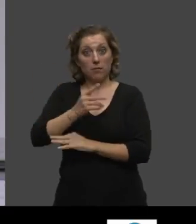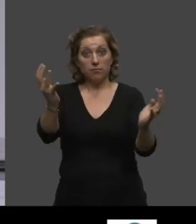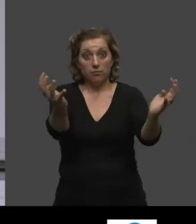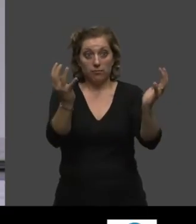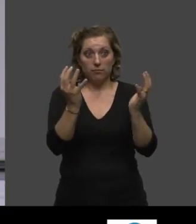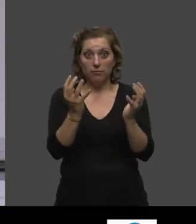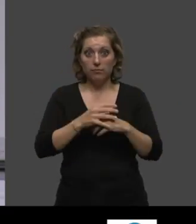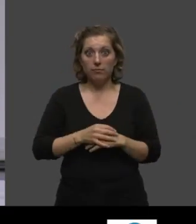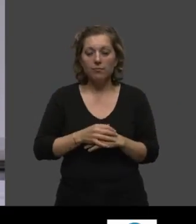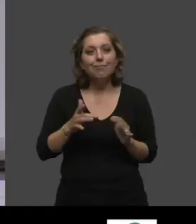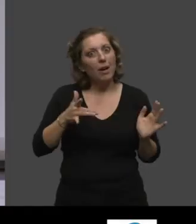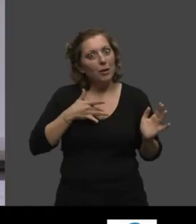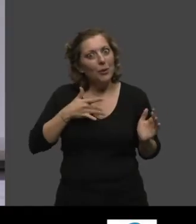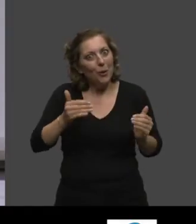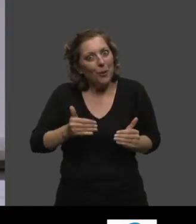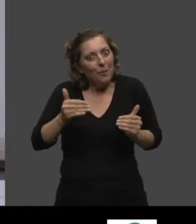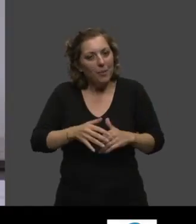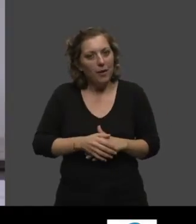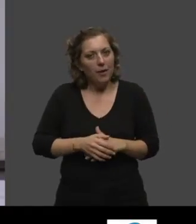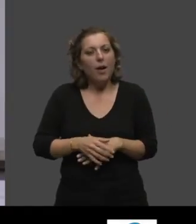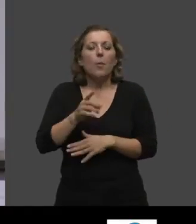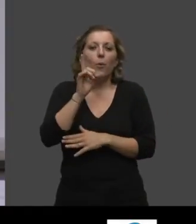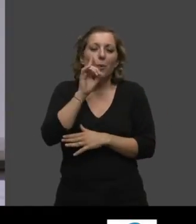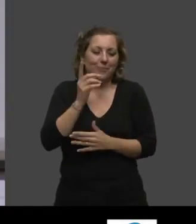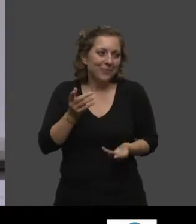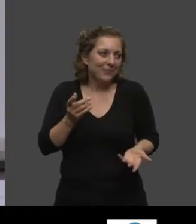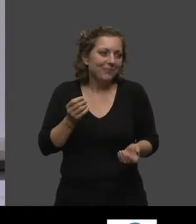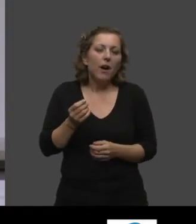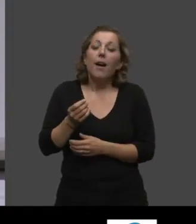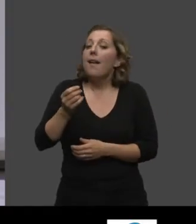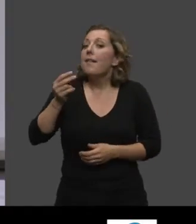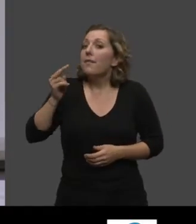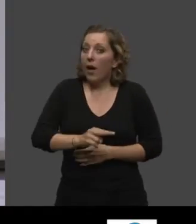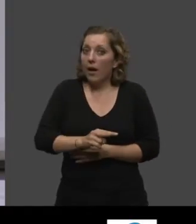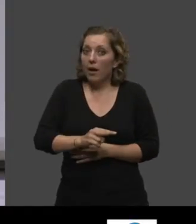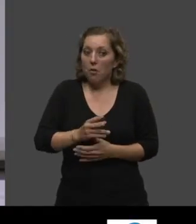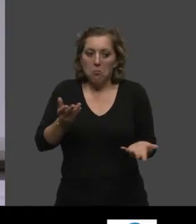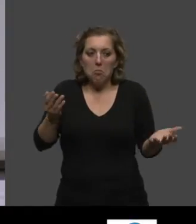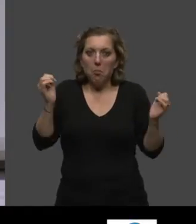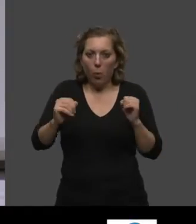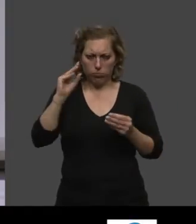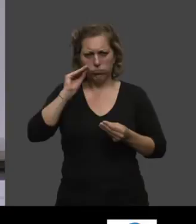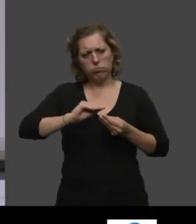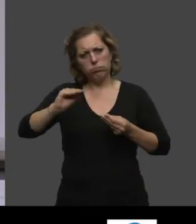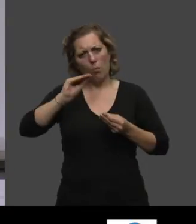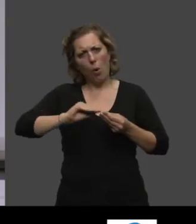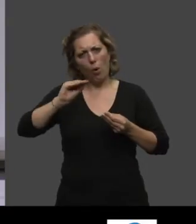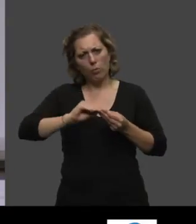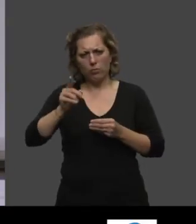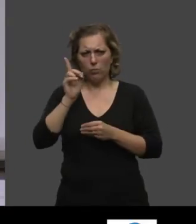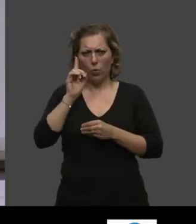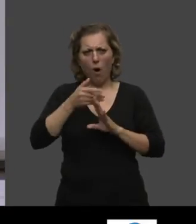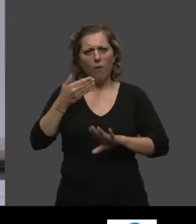C'est intéressant quand même. Parce que c'est vrai qu'on peut se poser la question pourquoi n'y avons-nous pas